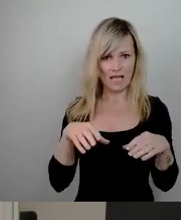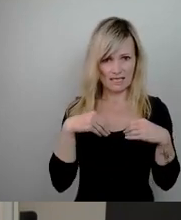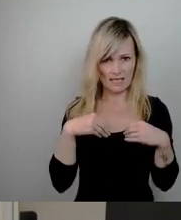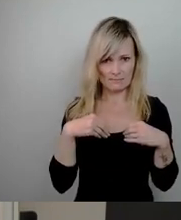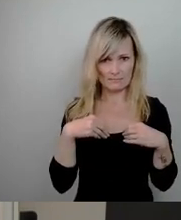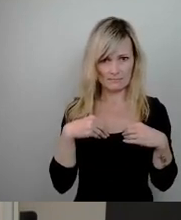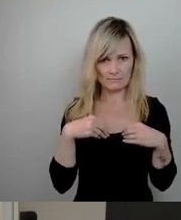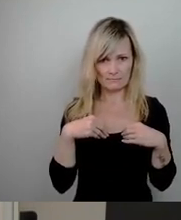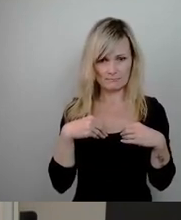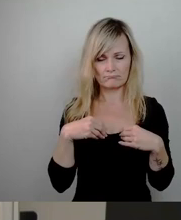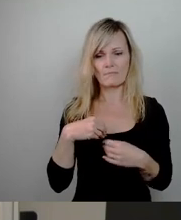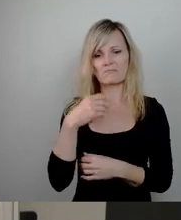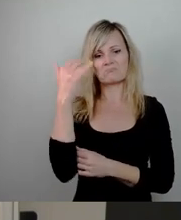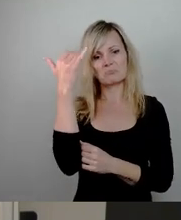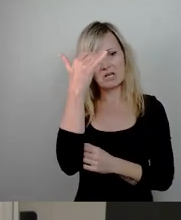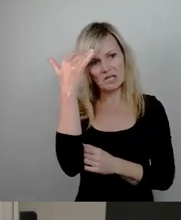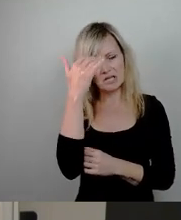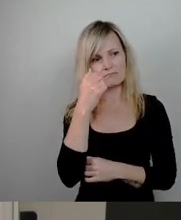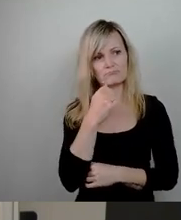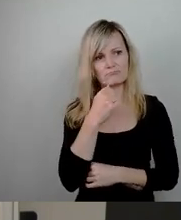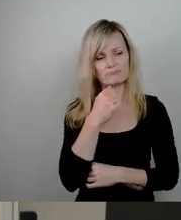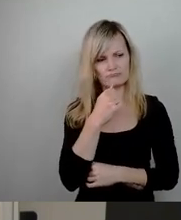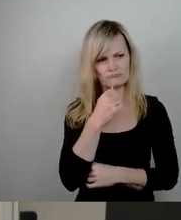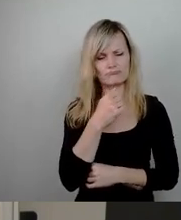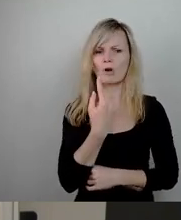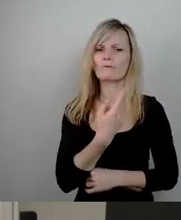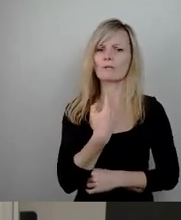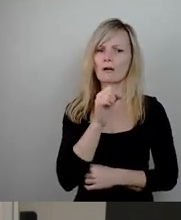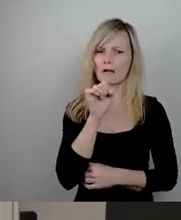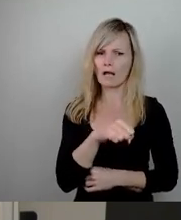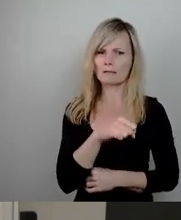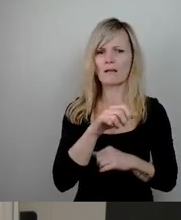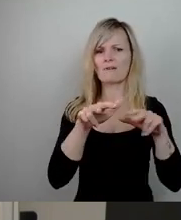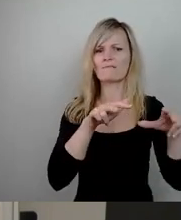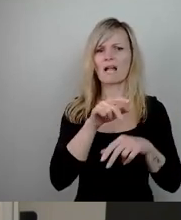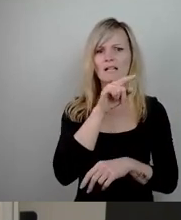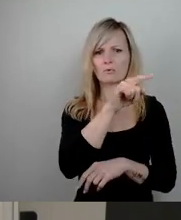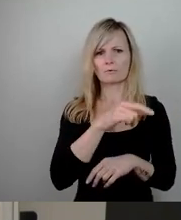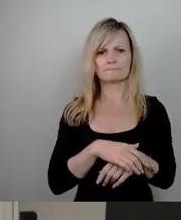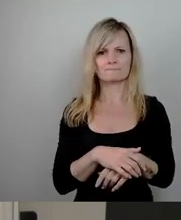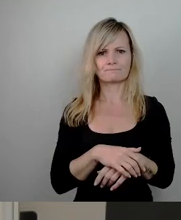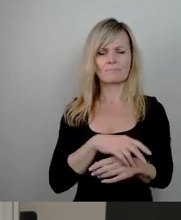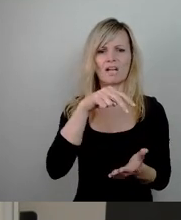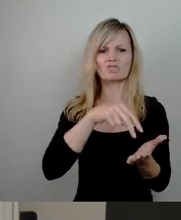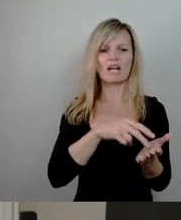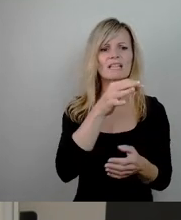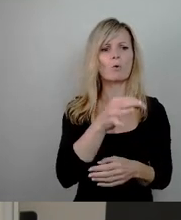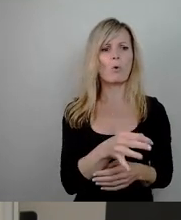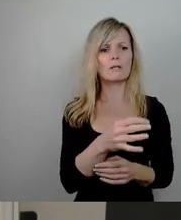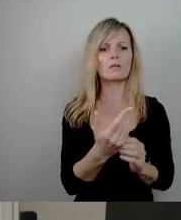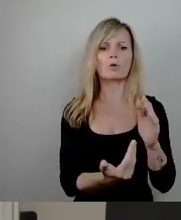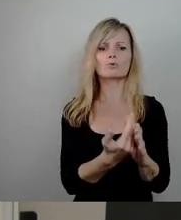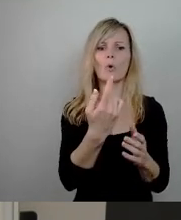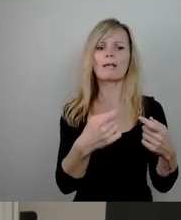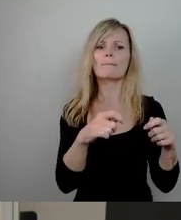wir könnten doch mal die Verwaltung beauftragen, einen Standort, für einen Standort, einen Neubau eines Schwimmbades